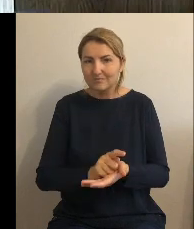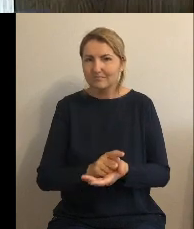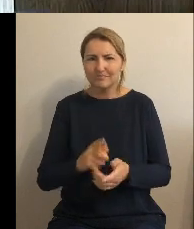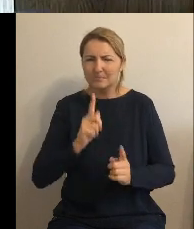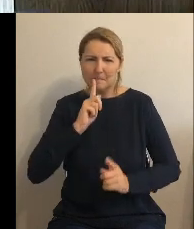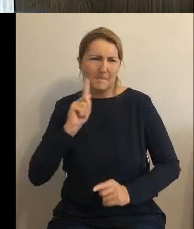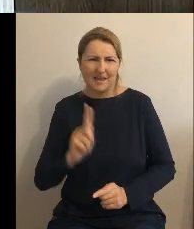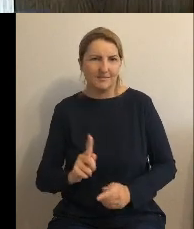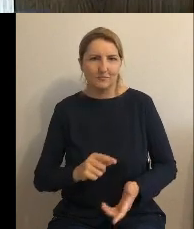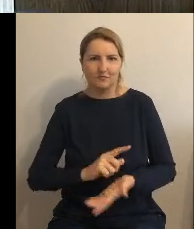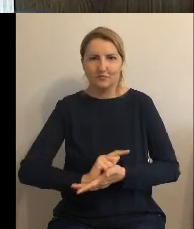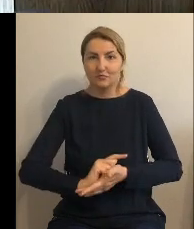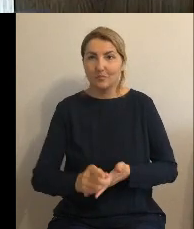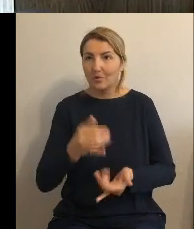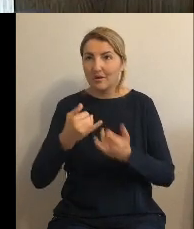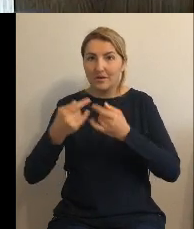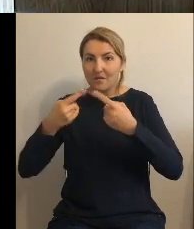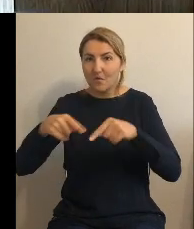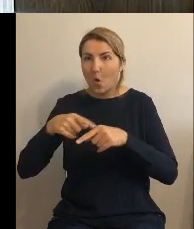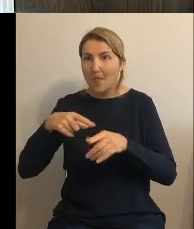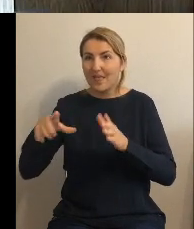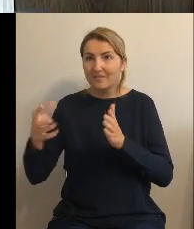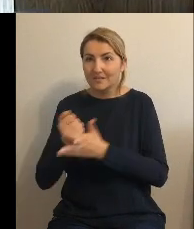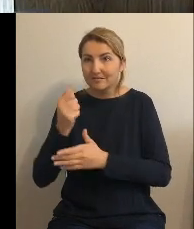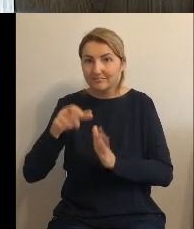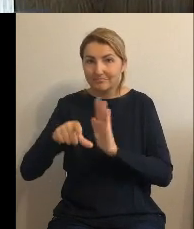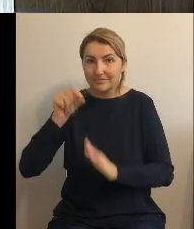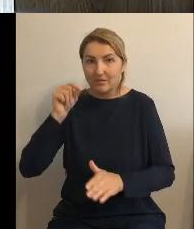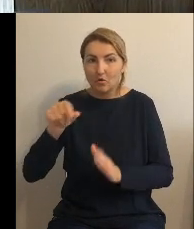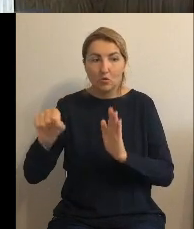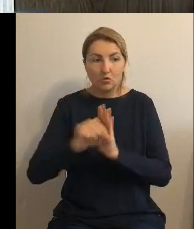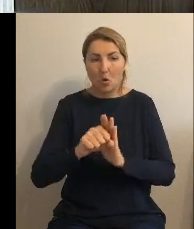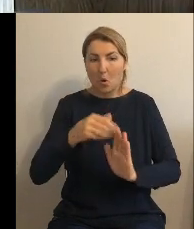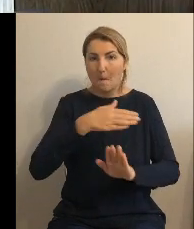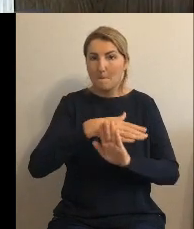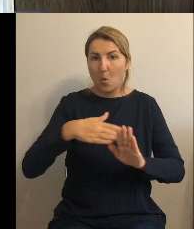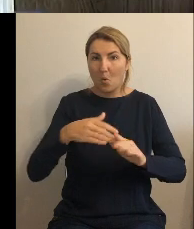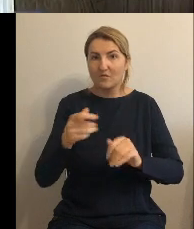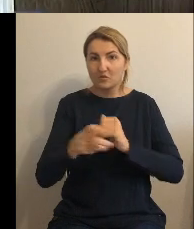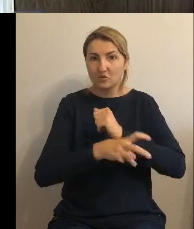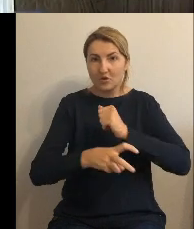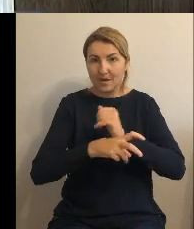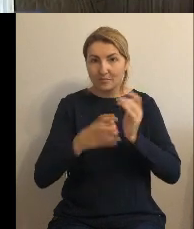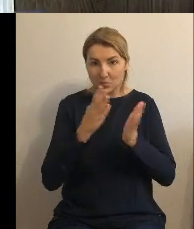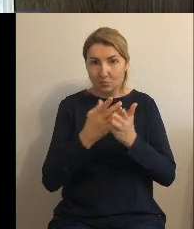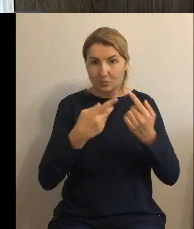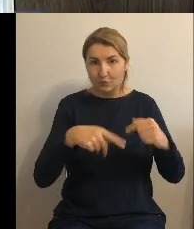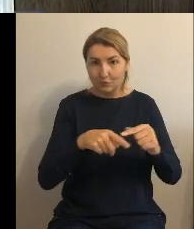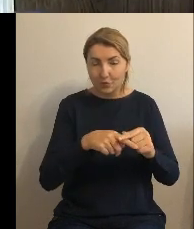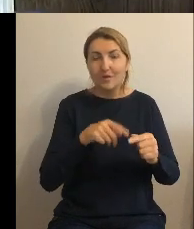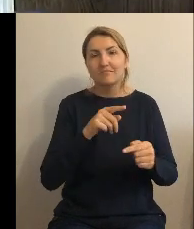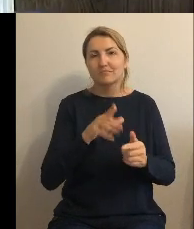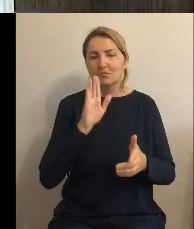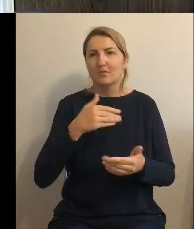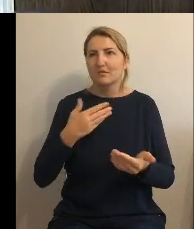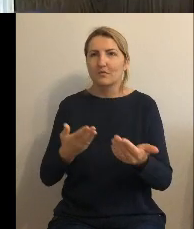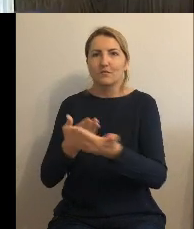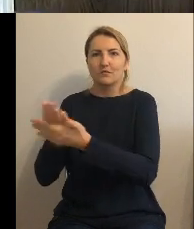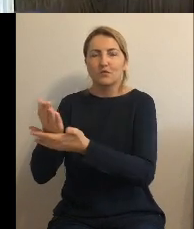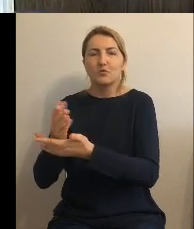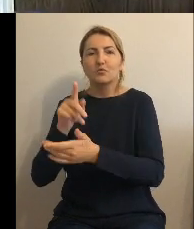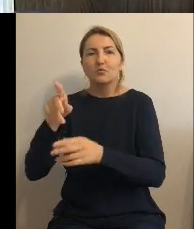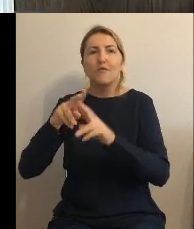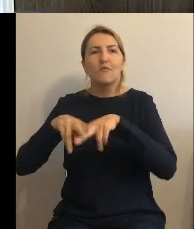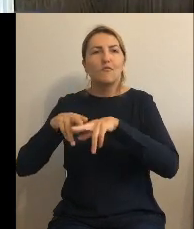się wykonawca, który nam zrobi dokumentację do połowy sierpnia, no to będziemy mogli jeszcze składać wnioski do Funduszu Dróg Samorządowych i na te